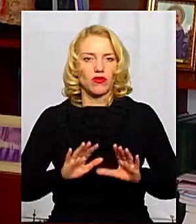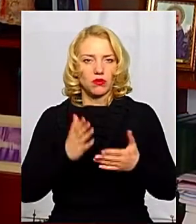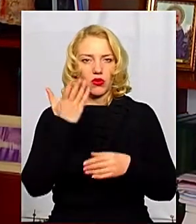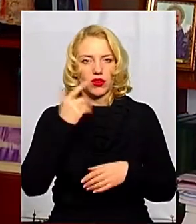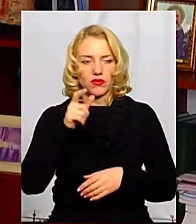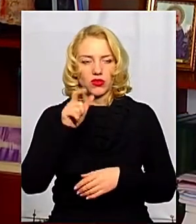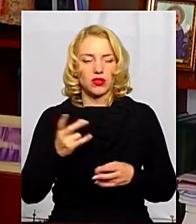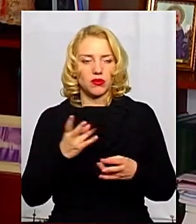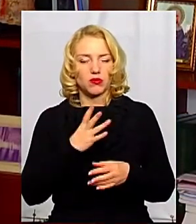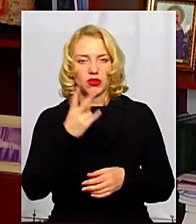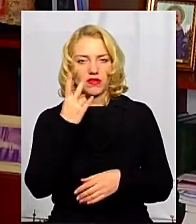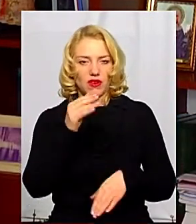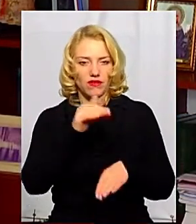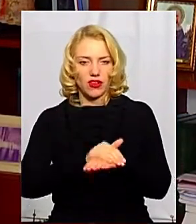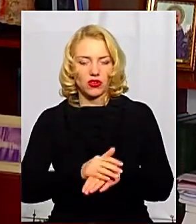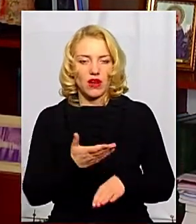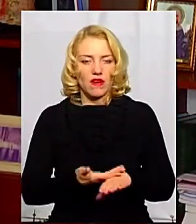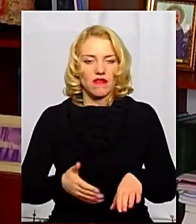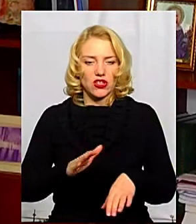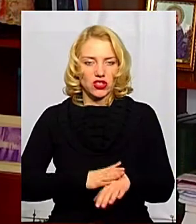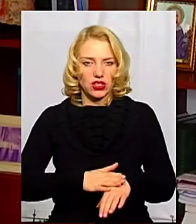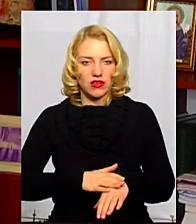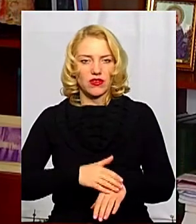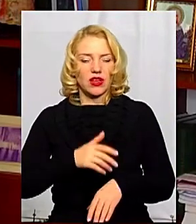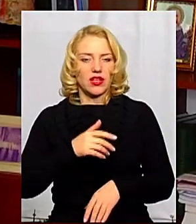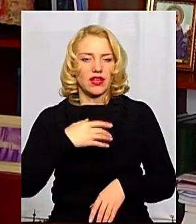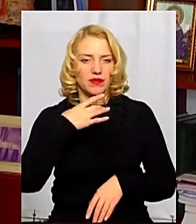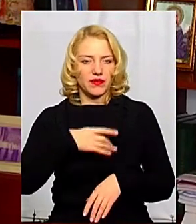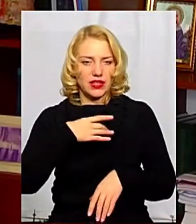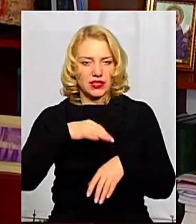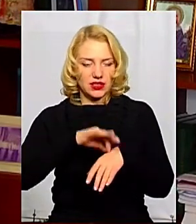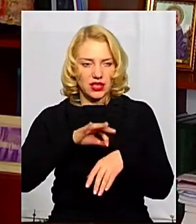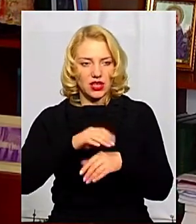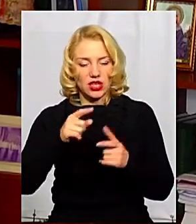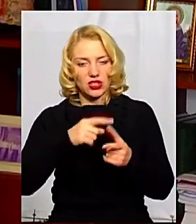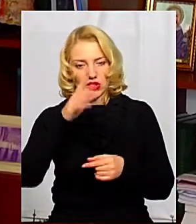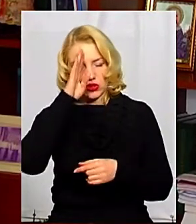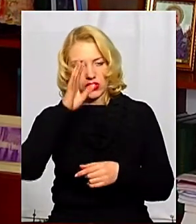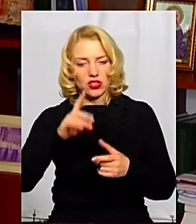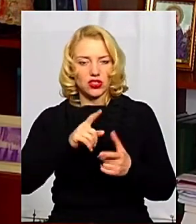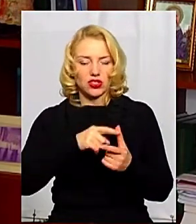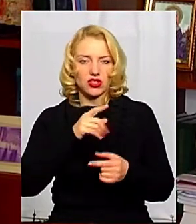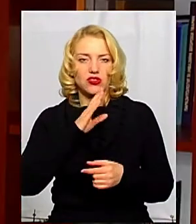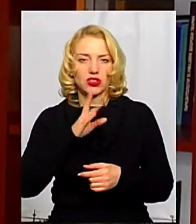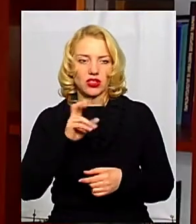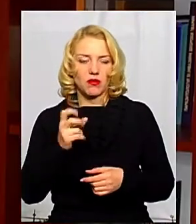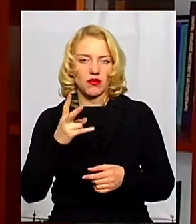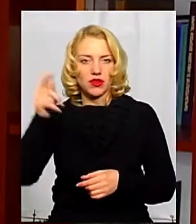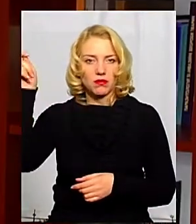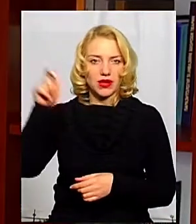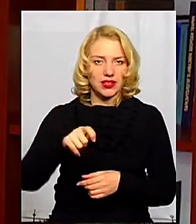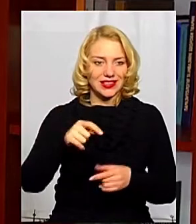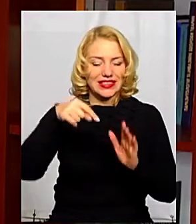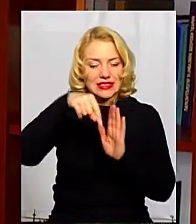є, має бути два фактора, це перший важкий респіраторний синдром, а другий, це чоловік чи жінка мають приїхати саме з цього міста. Якщо